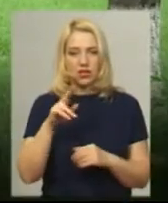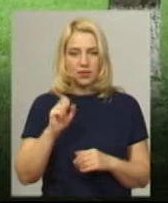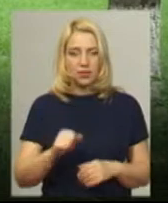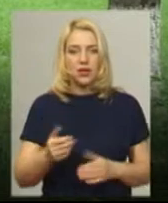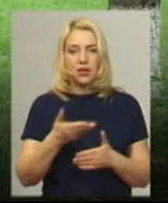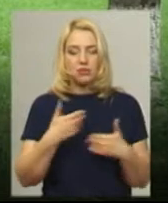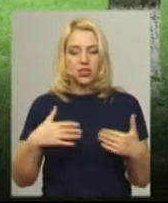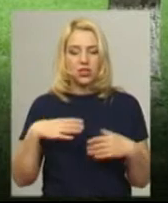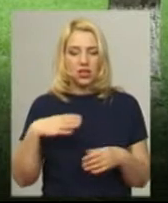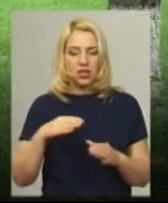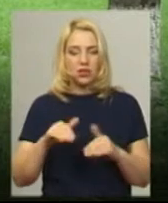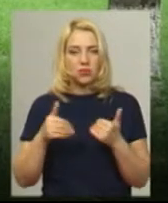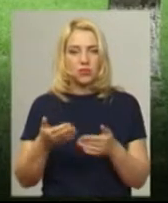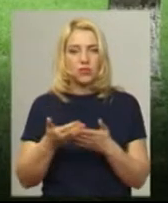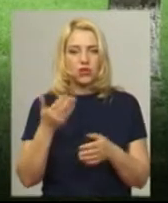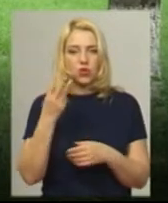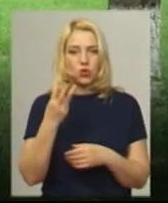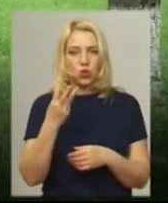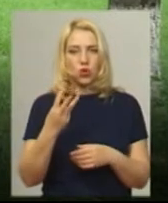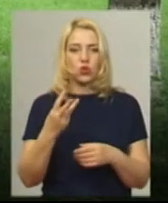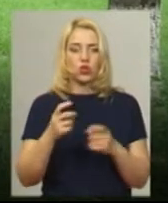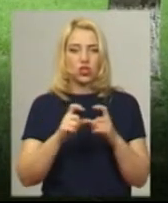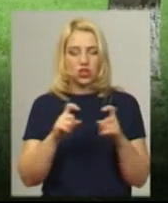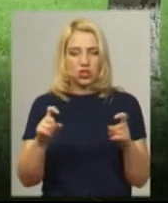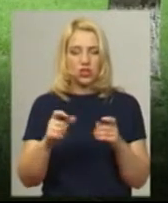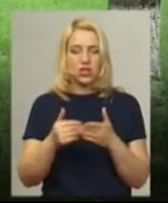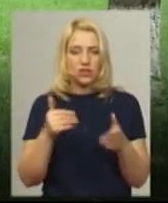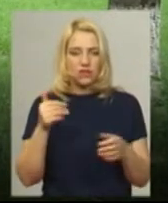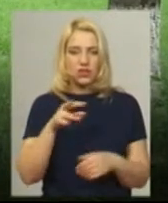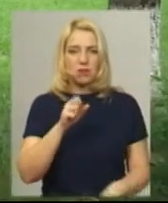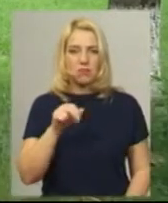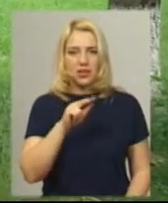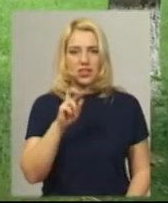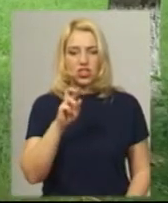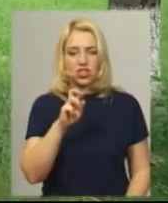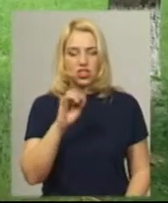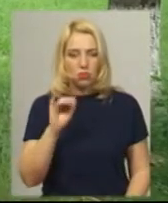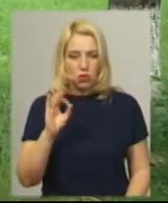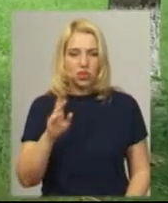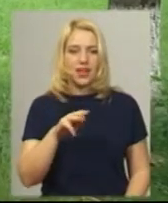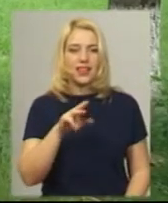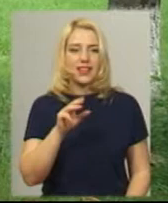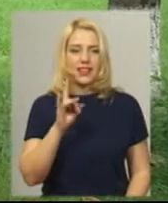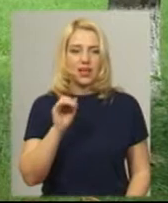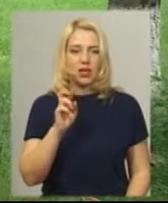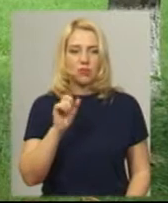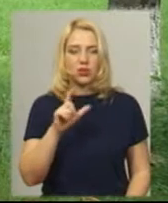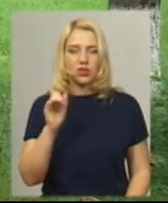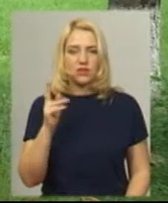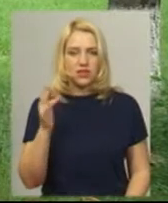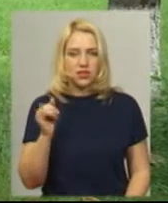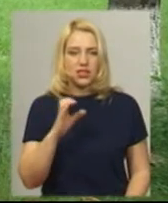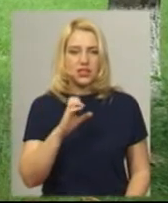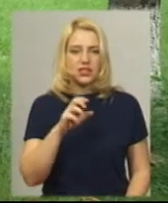трьох шкіл на опорний заклад. Від Меджибожа, від Требухівців і від